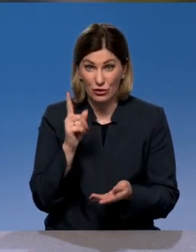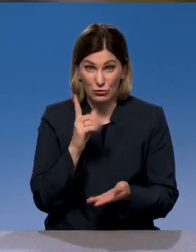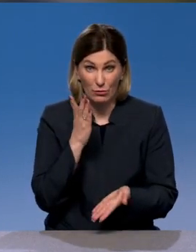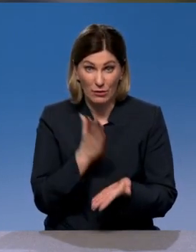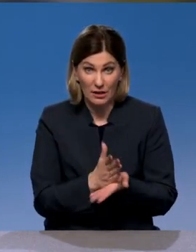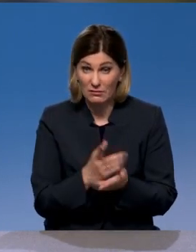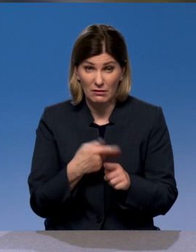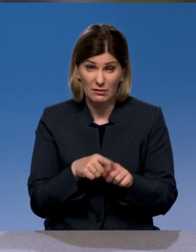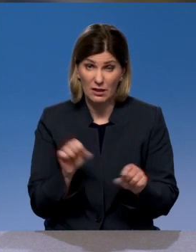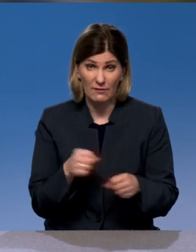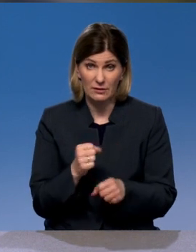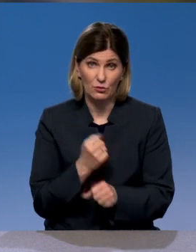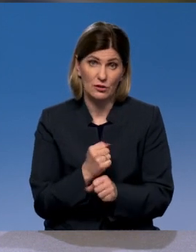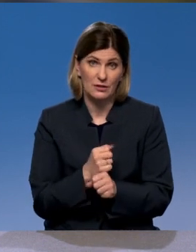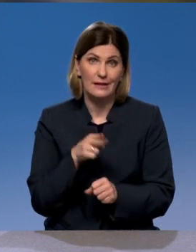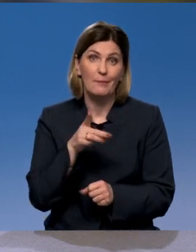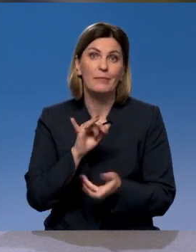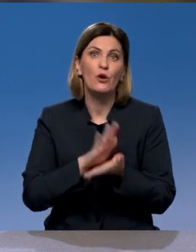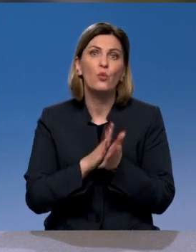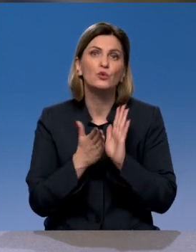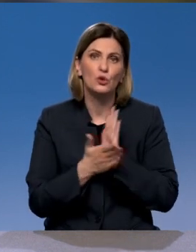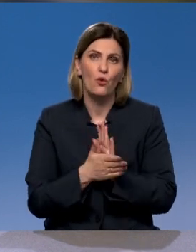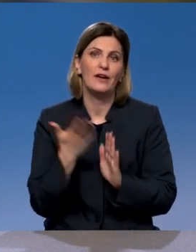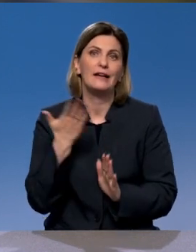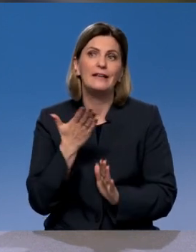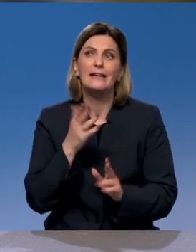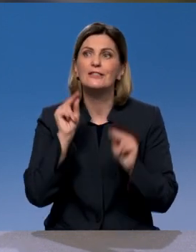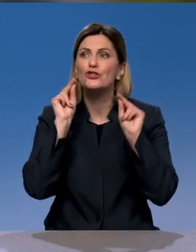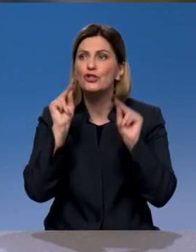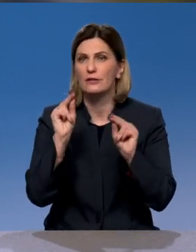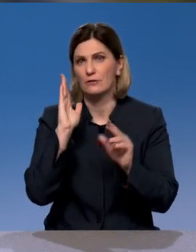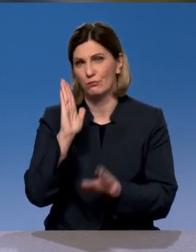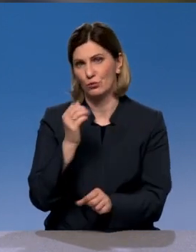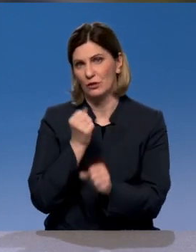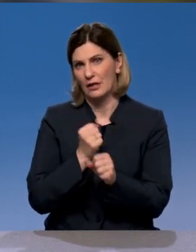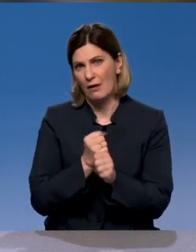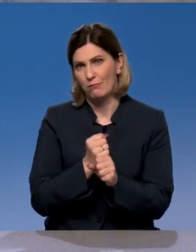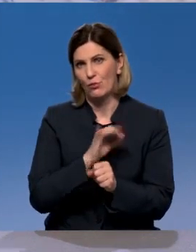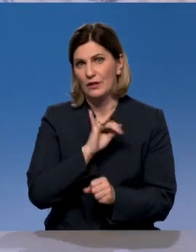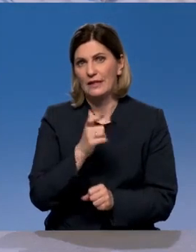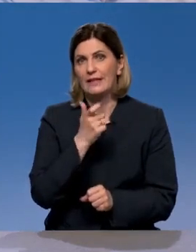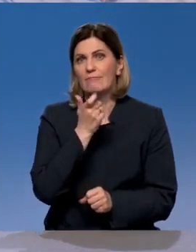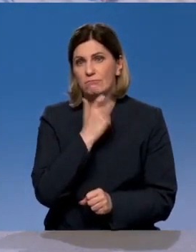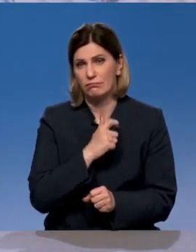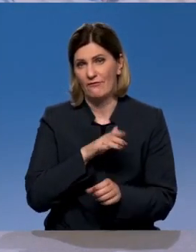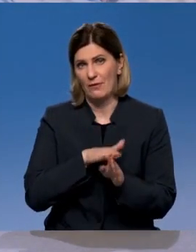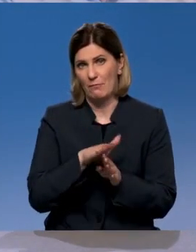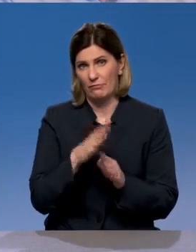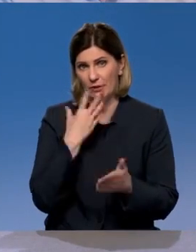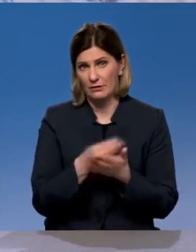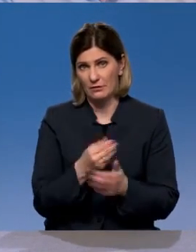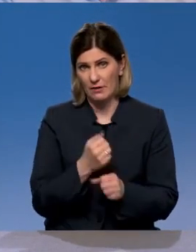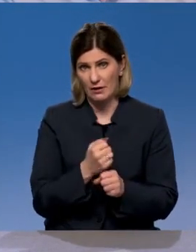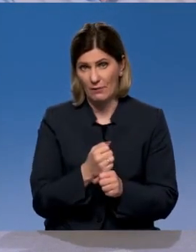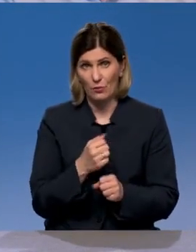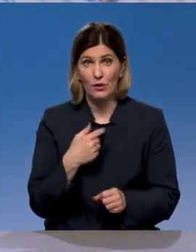есть, это невозможно сделать, даже при условии, если подрядчики будут абсолютно честны и порядочные. Но вводим поправку на некачественные